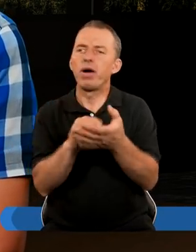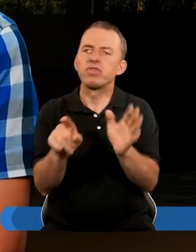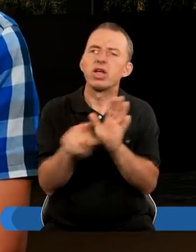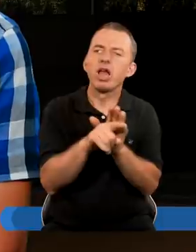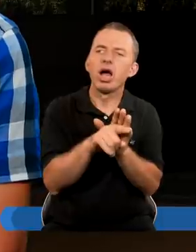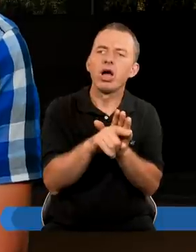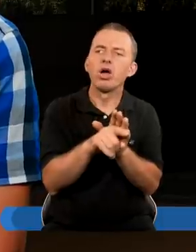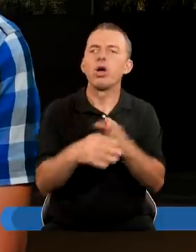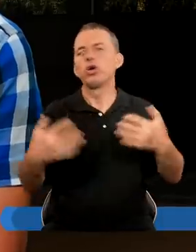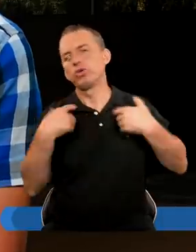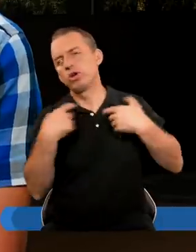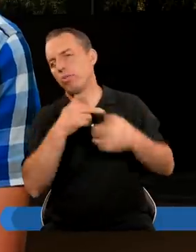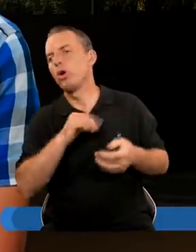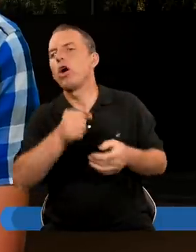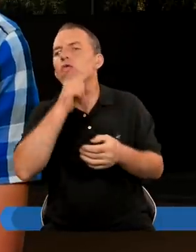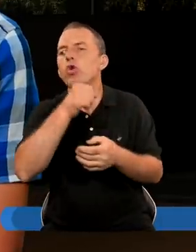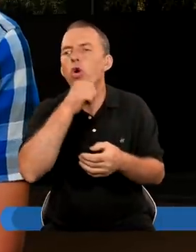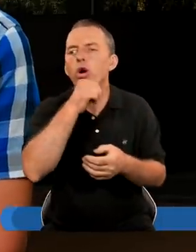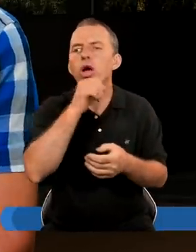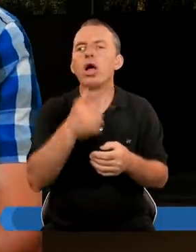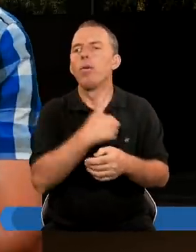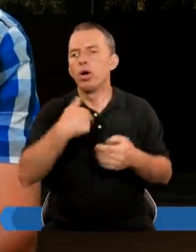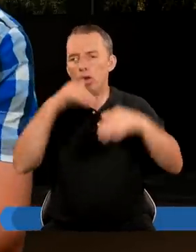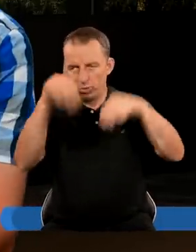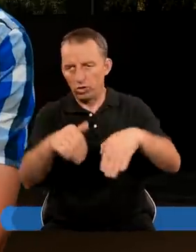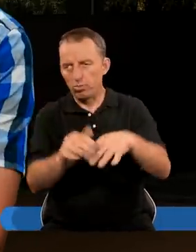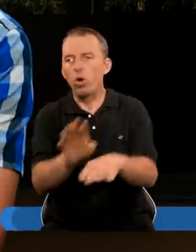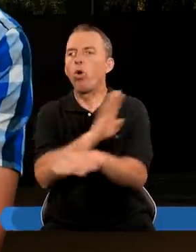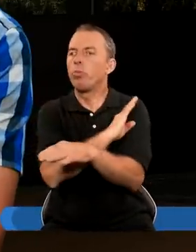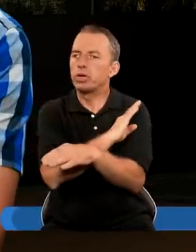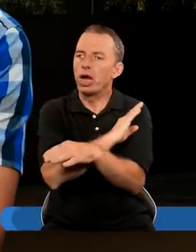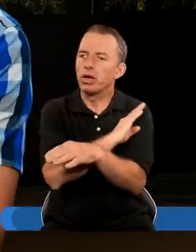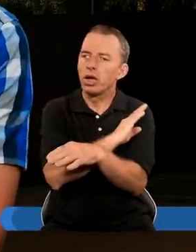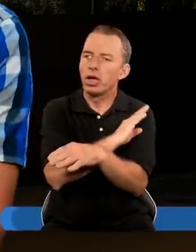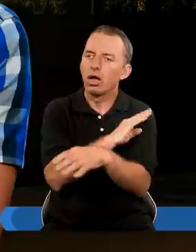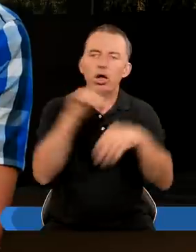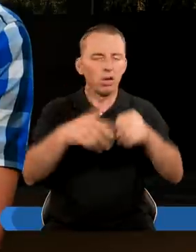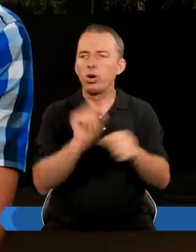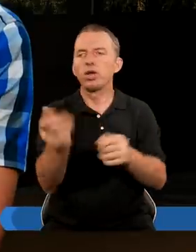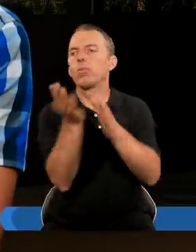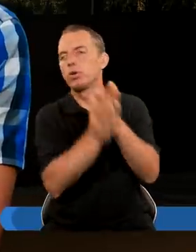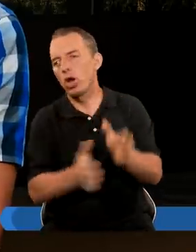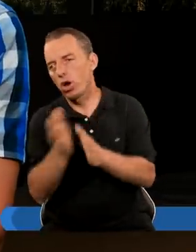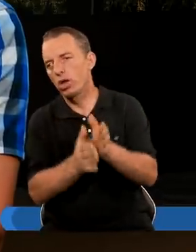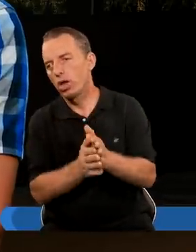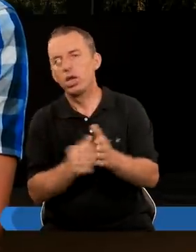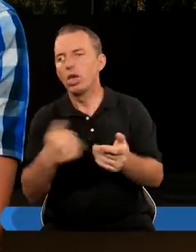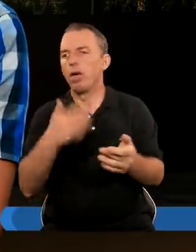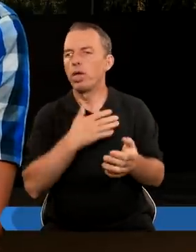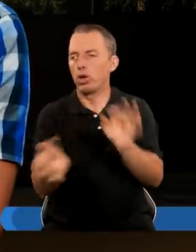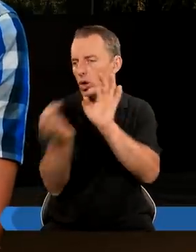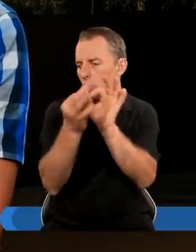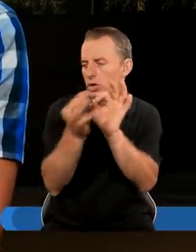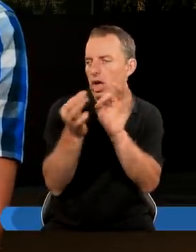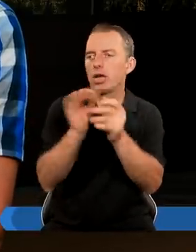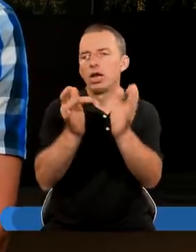pewnie za Za życia moich wnuków będzie Bo tak naprawdę My możemy umrzeć I tak naprawdę Nie być przygotowani Jeszcze nie mieć